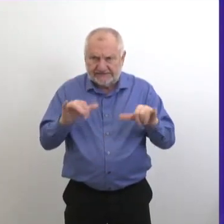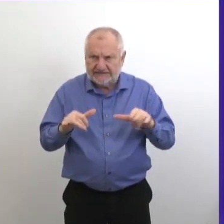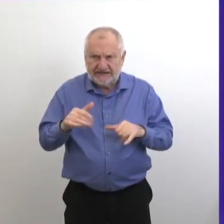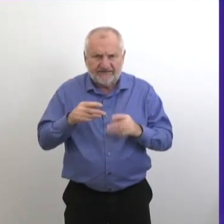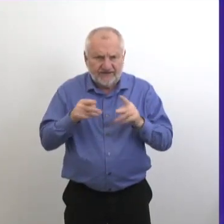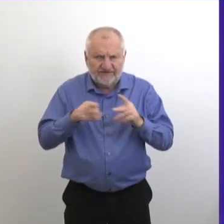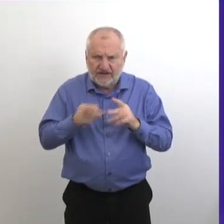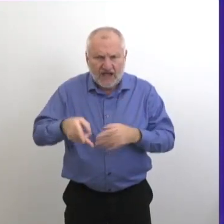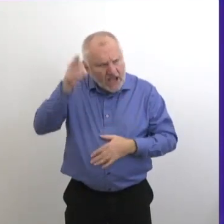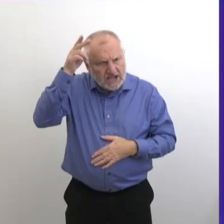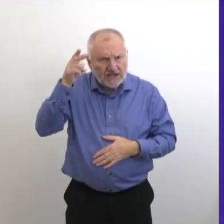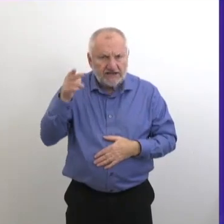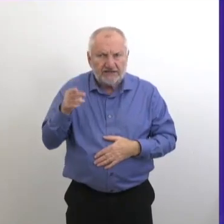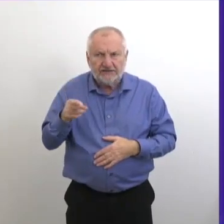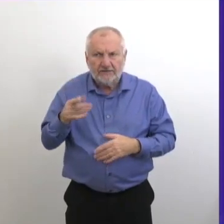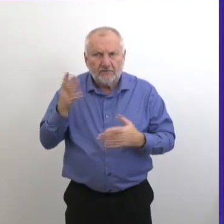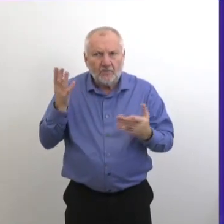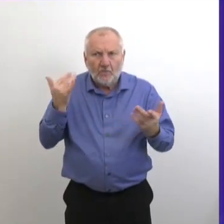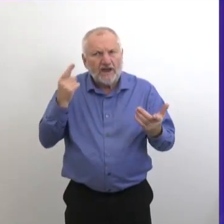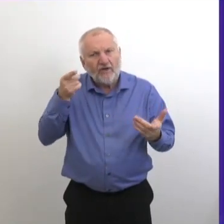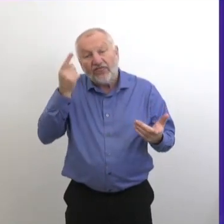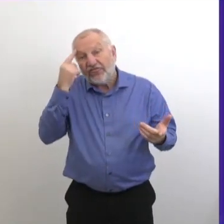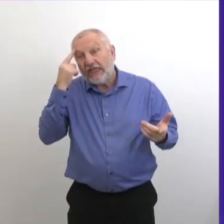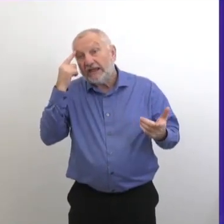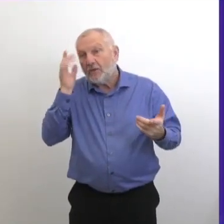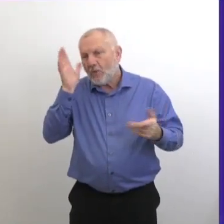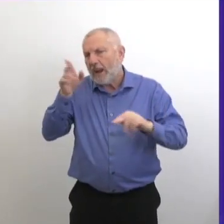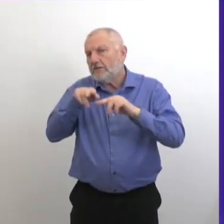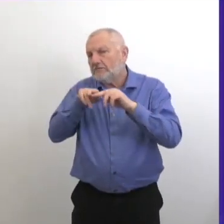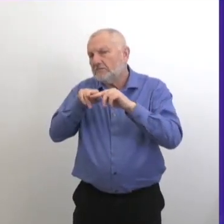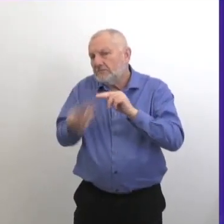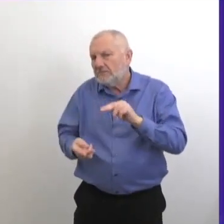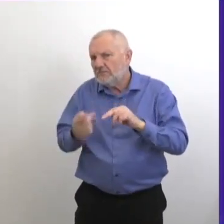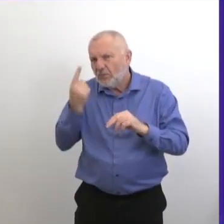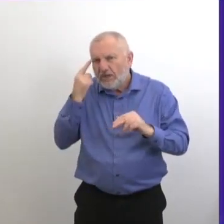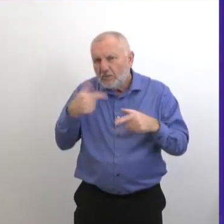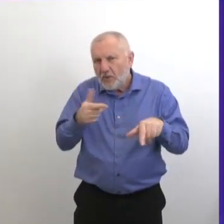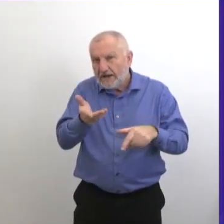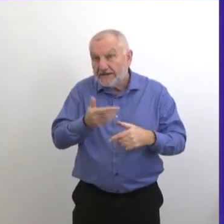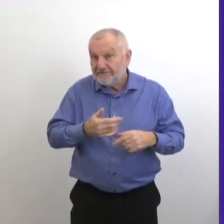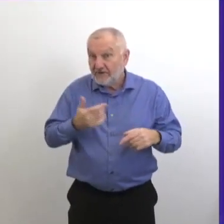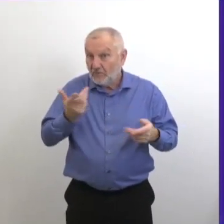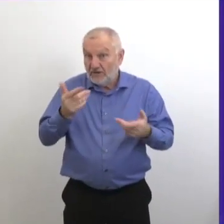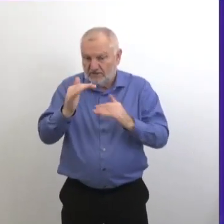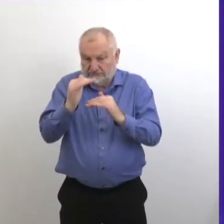quel moment est-ce que ça devrait commencer à baisser dans les restrictions, avec les restrictions qu a?